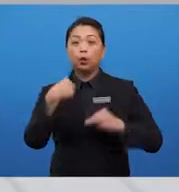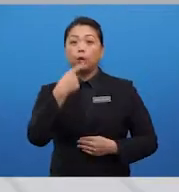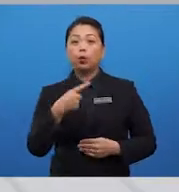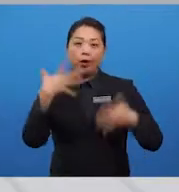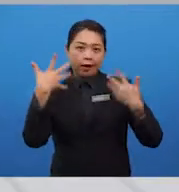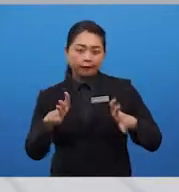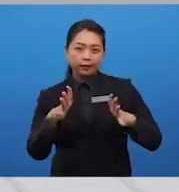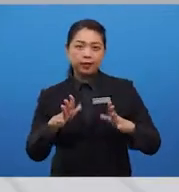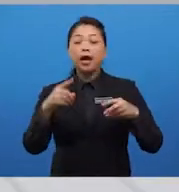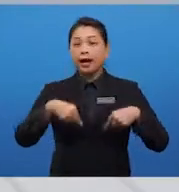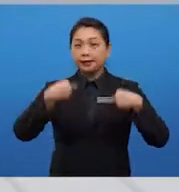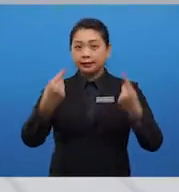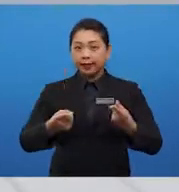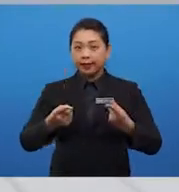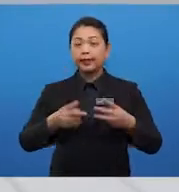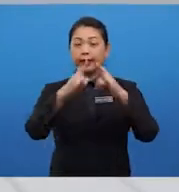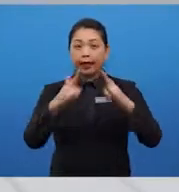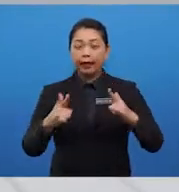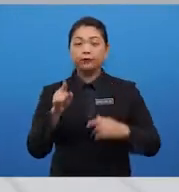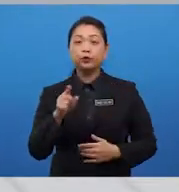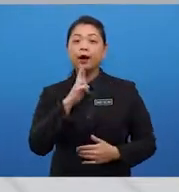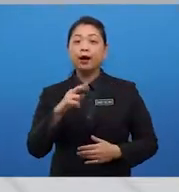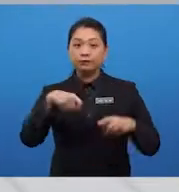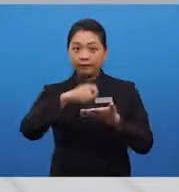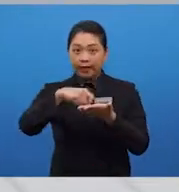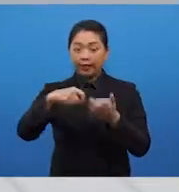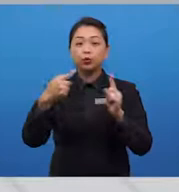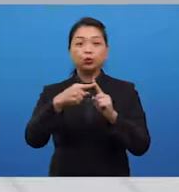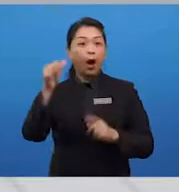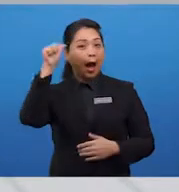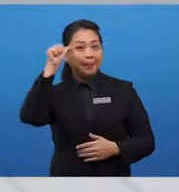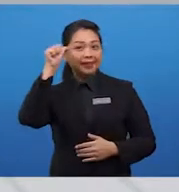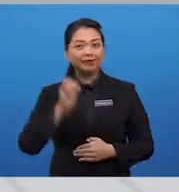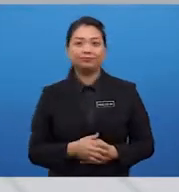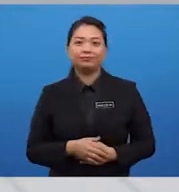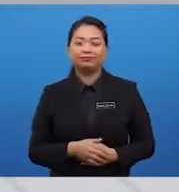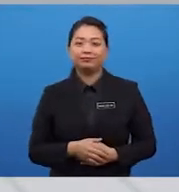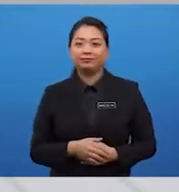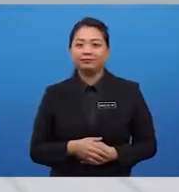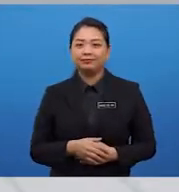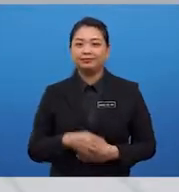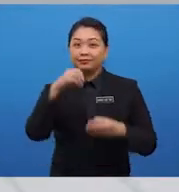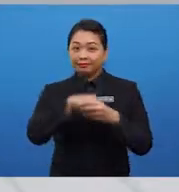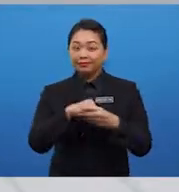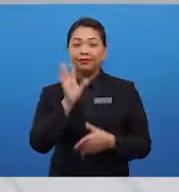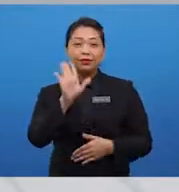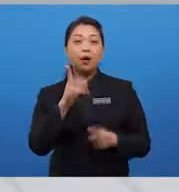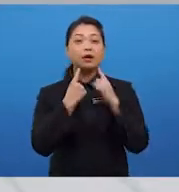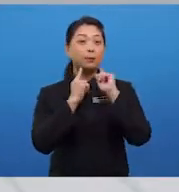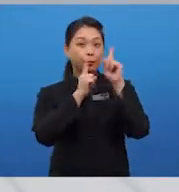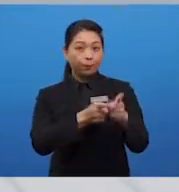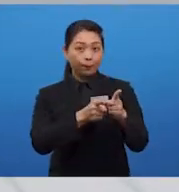are now to write a reply to Armani. Now, in your reply